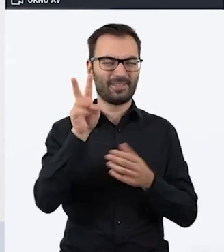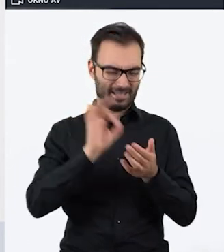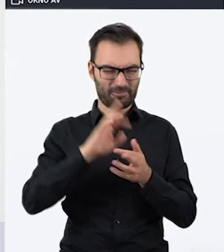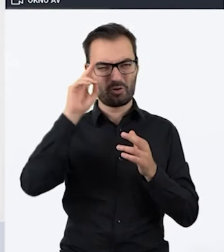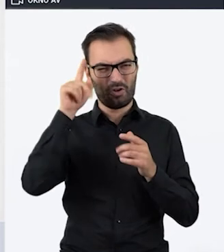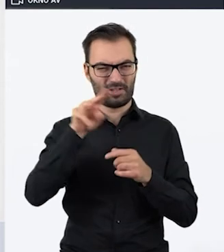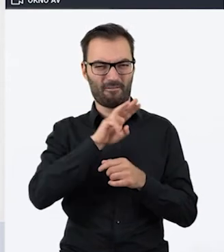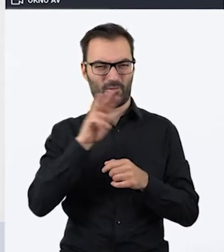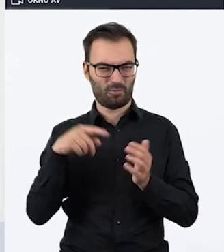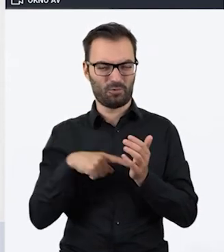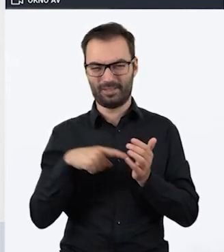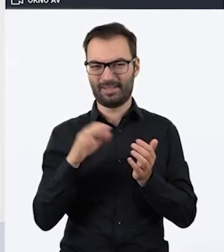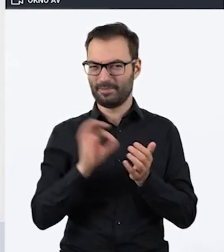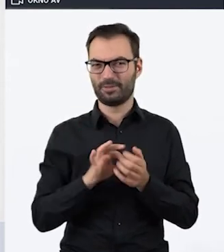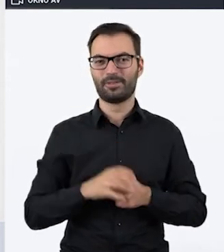tę stronkę.